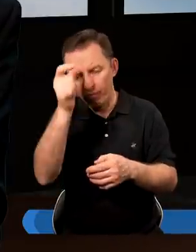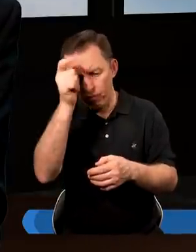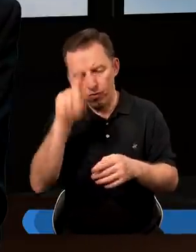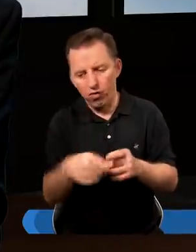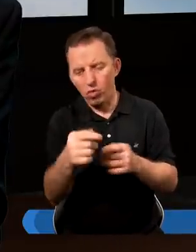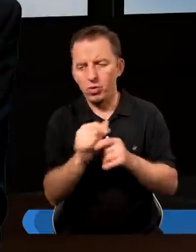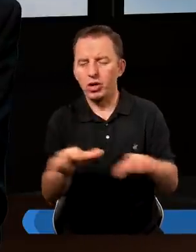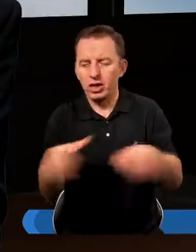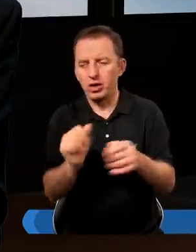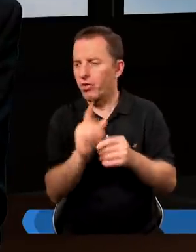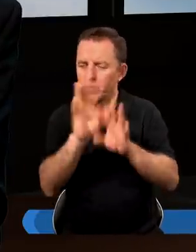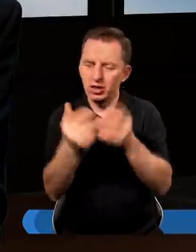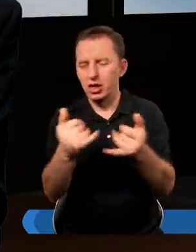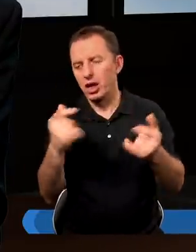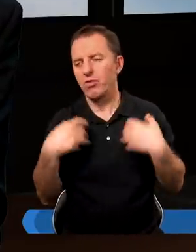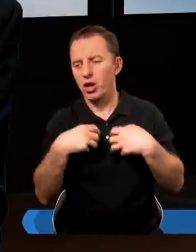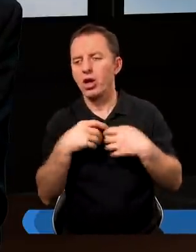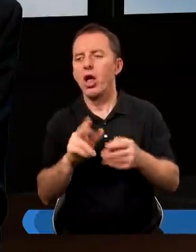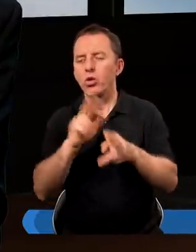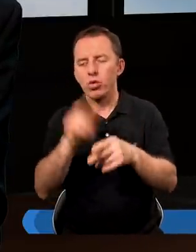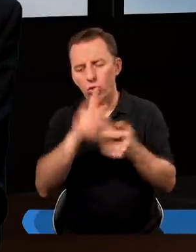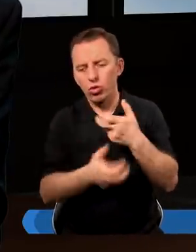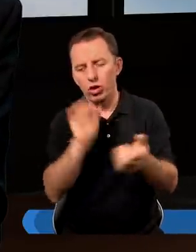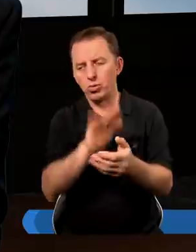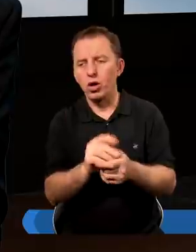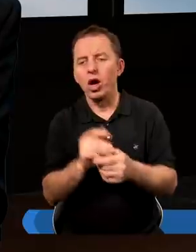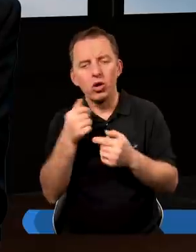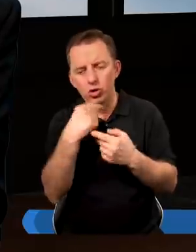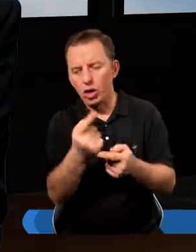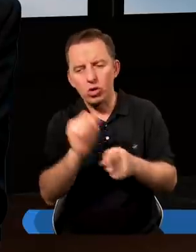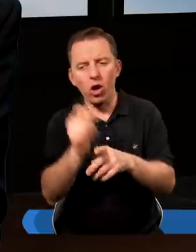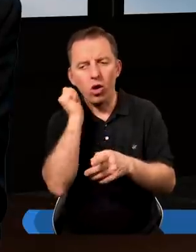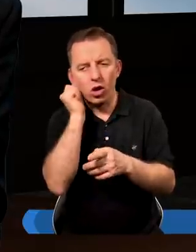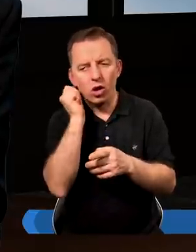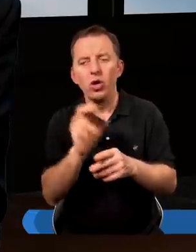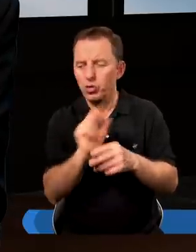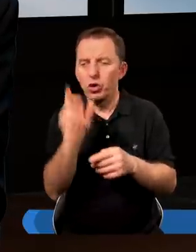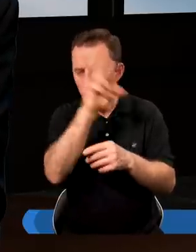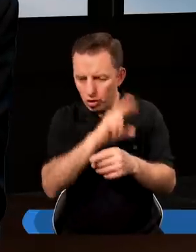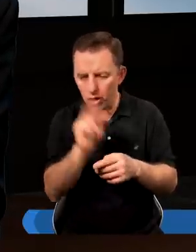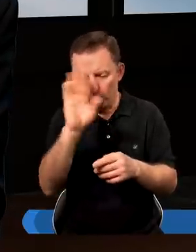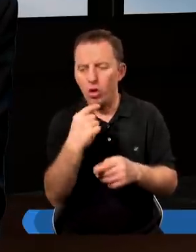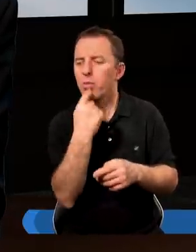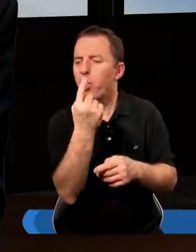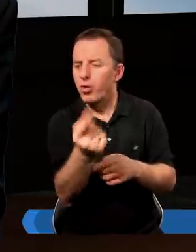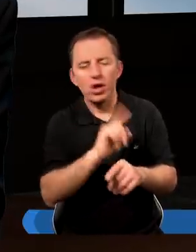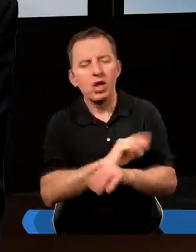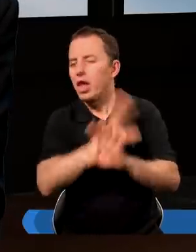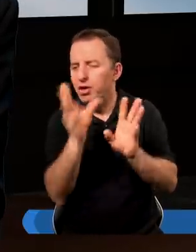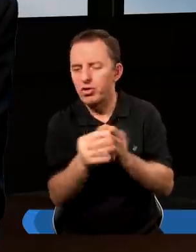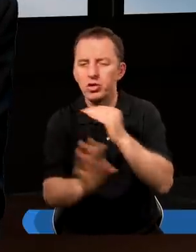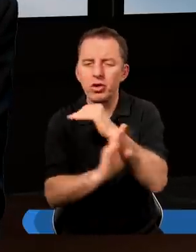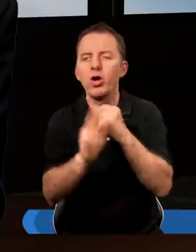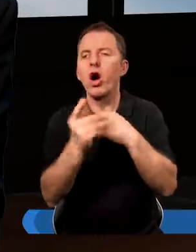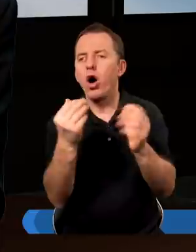chytrzejszy niż wszystkie dzikie zwierzęta, które uczynił Pan Bóg i rzekł do kobiety czy rzeczywiście Bóg powiedział nie